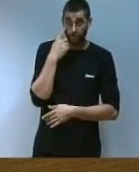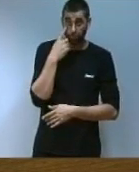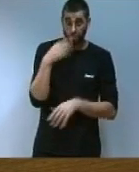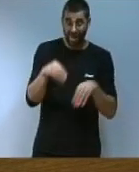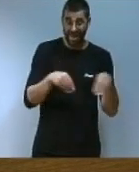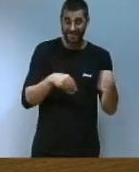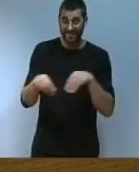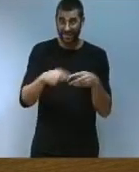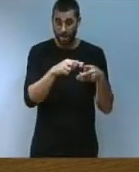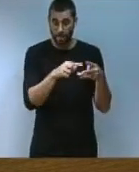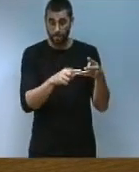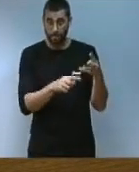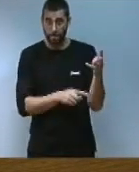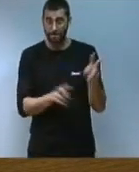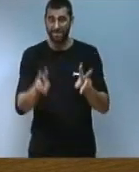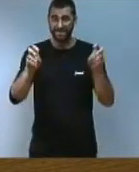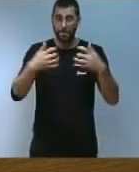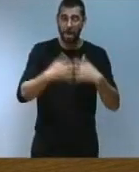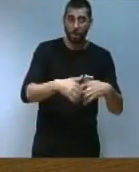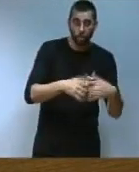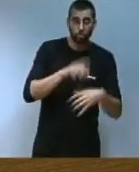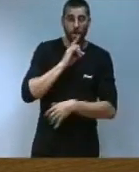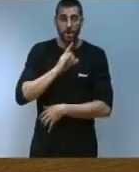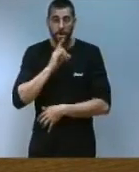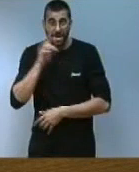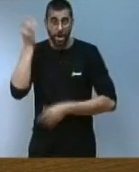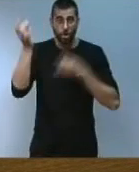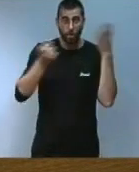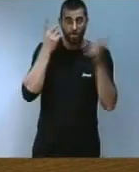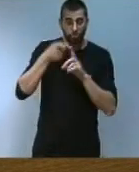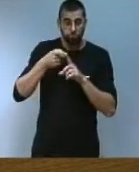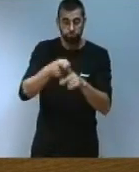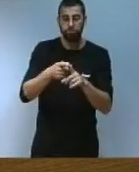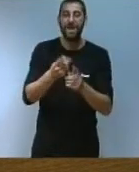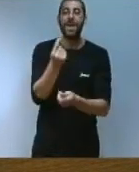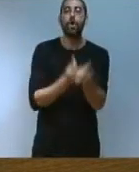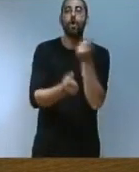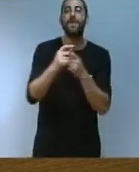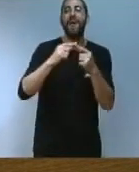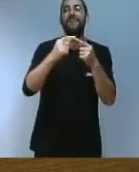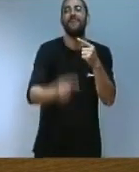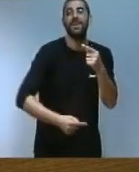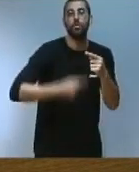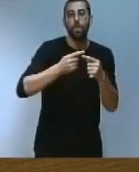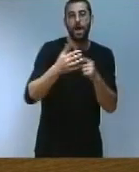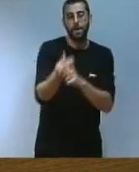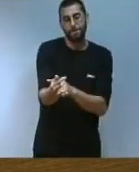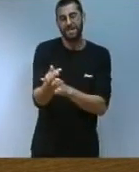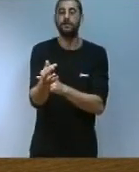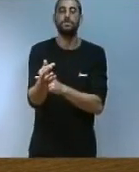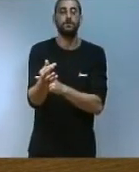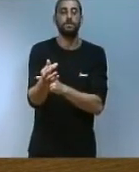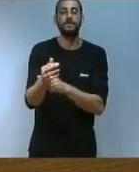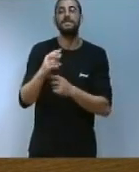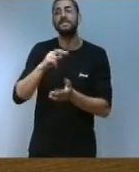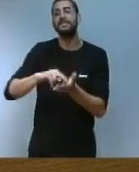respecte a la indústria l'energia i innovació estan incidint en l'economia circular i en les tecnologies netes hem d